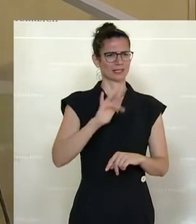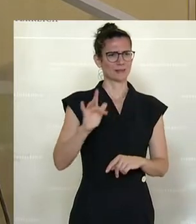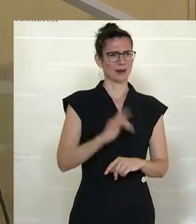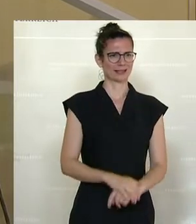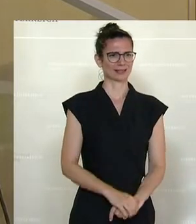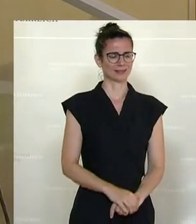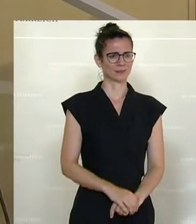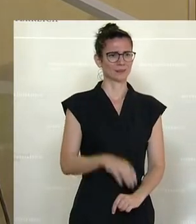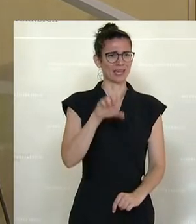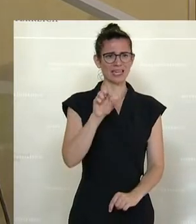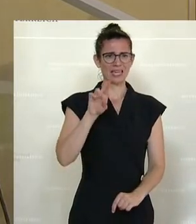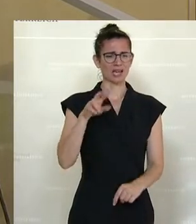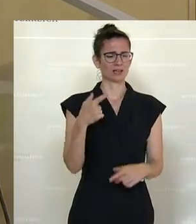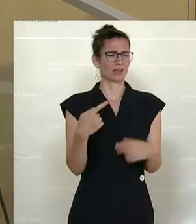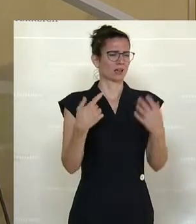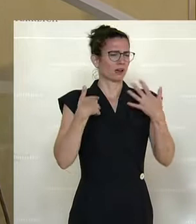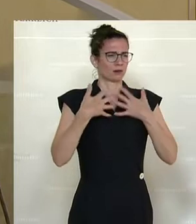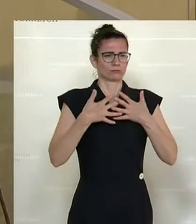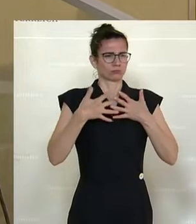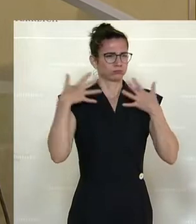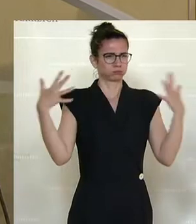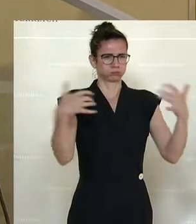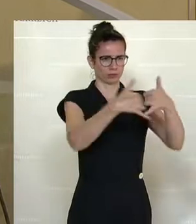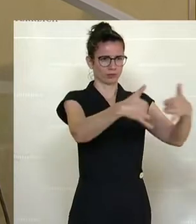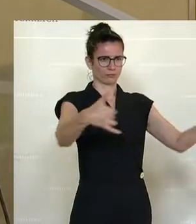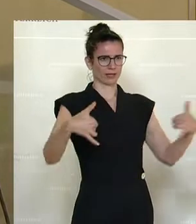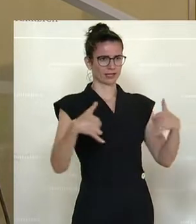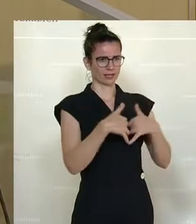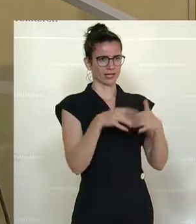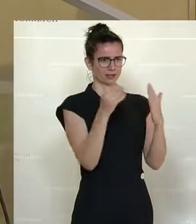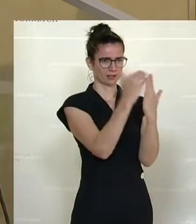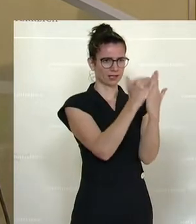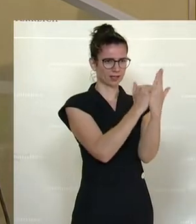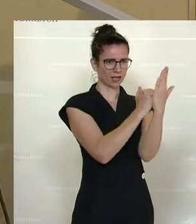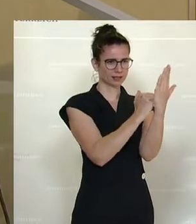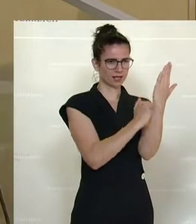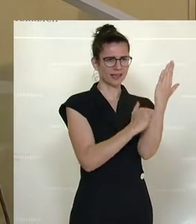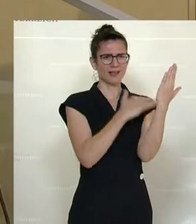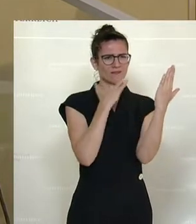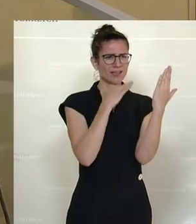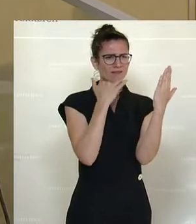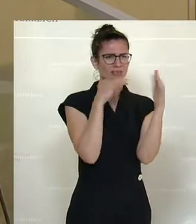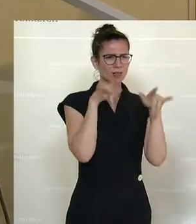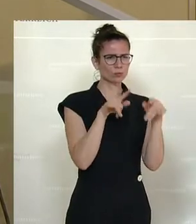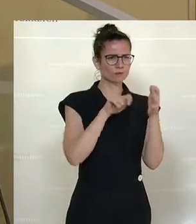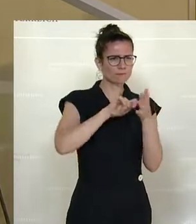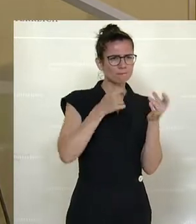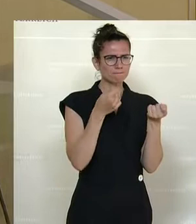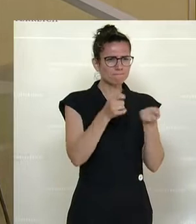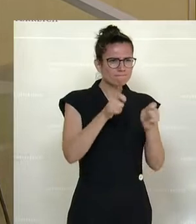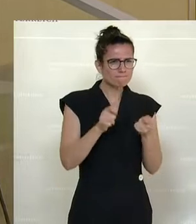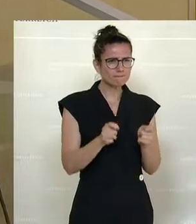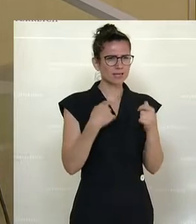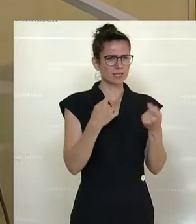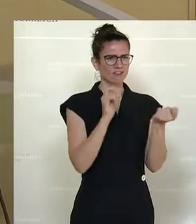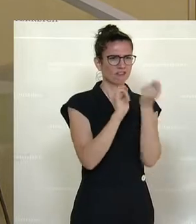Das ERG ist ein riesiges Paket, ein gewichtiges Paket. Es enthält unzählige Stellschrauben, die wir nun beginnen zu drehen, um wirklich diese Maschinerie, dieses